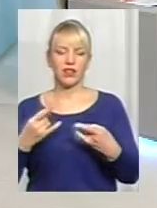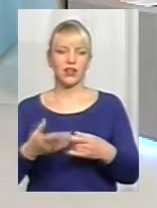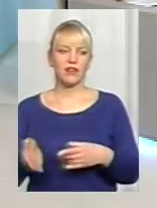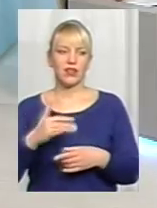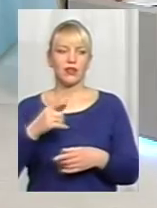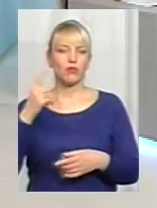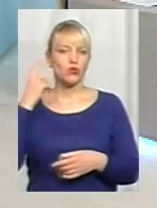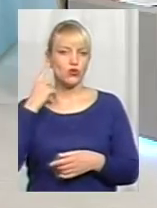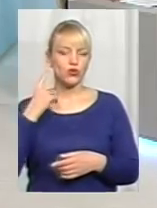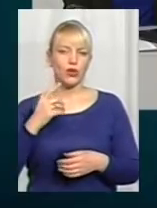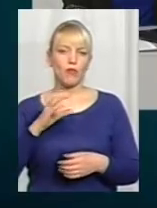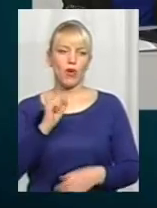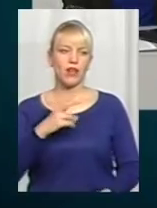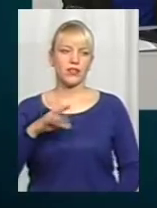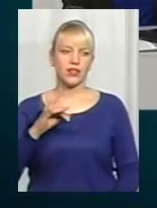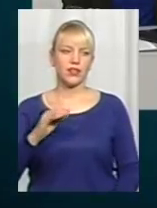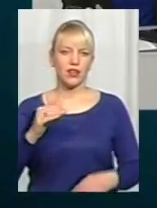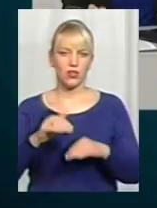давайте почуємо пана Андрія. Добрий вечір.